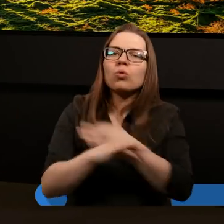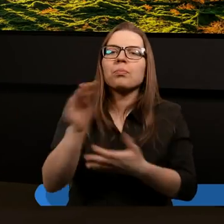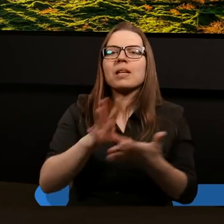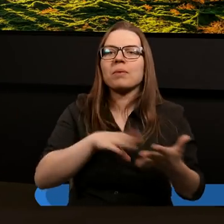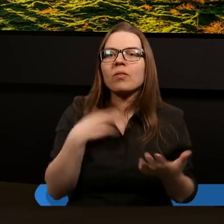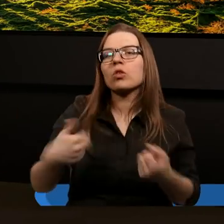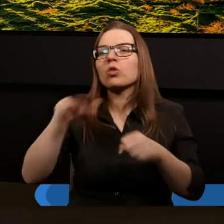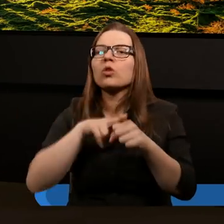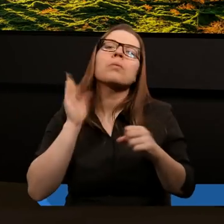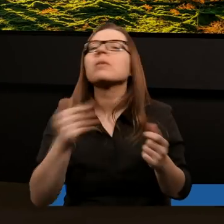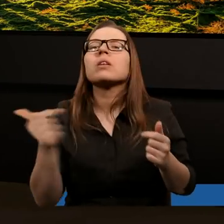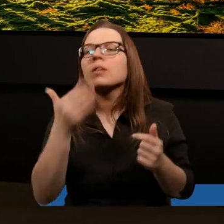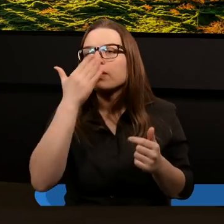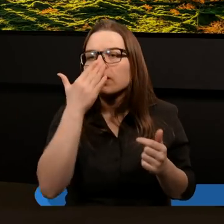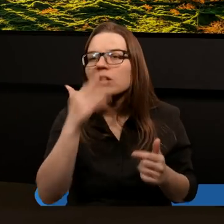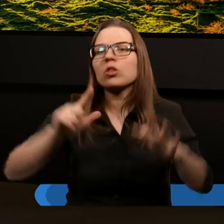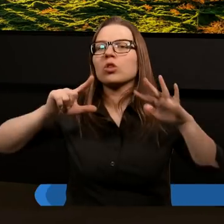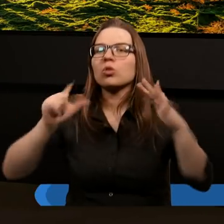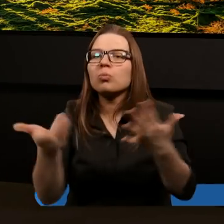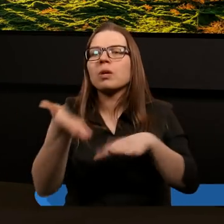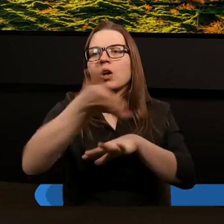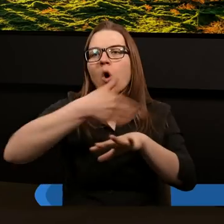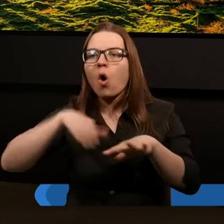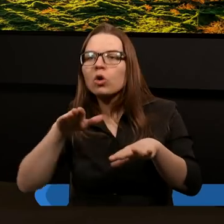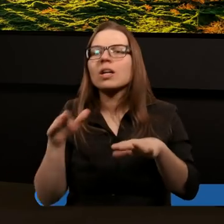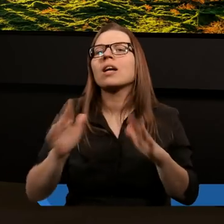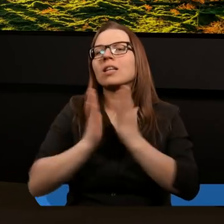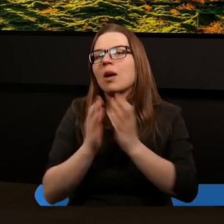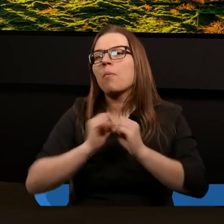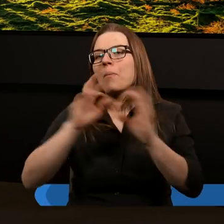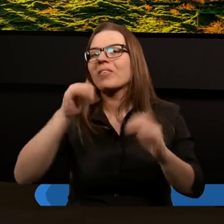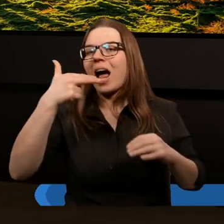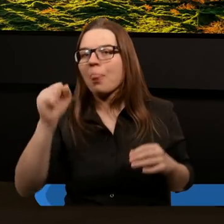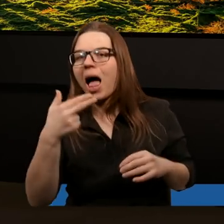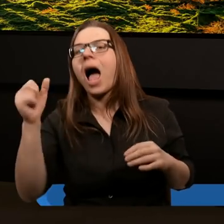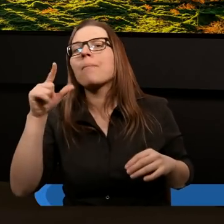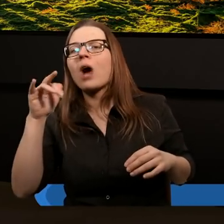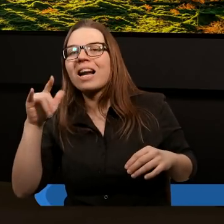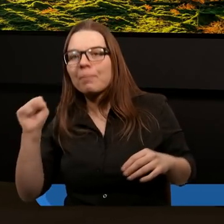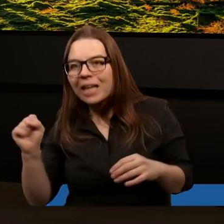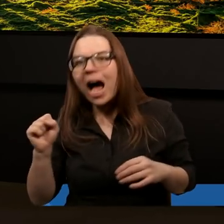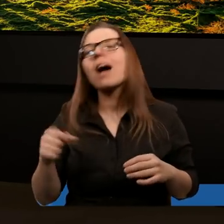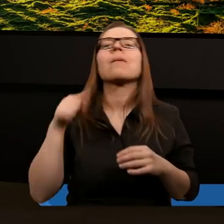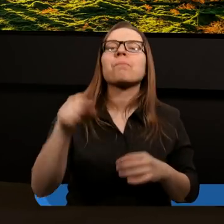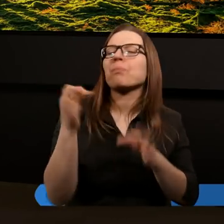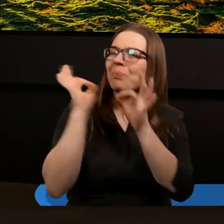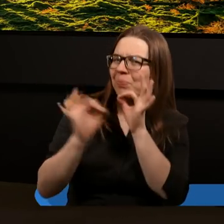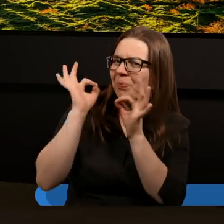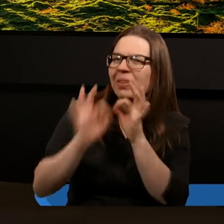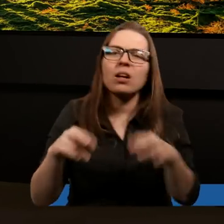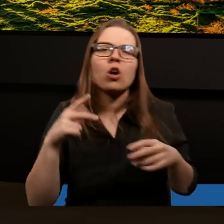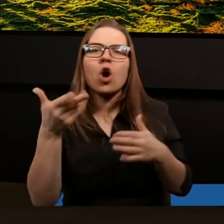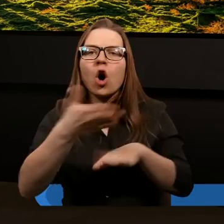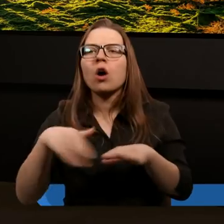Świętego, które będzie dotyczyć siódmego rozdziału Księgi Apokalipsy. I to jest szczególny rozdział,